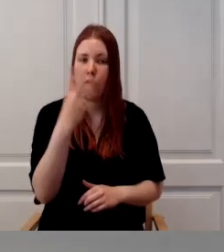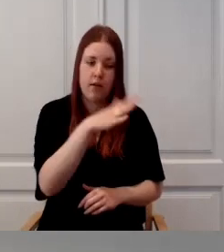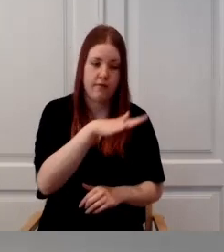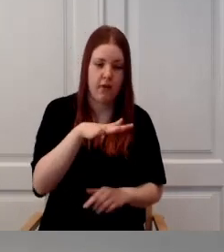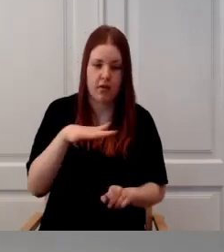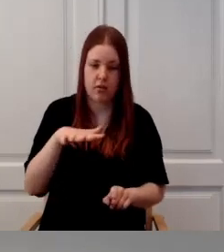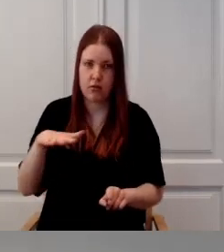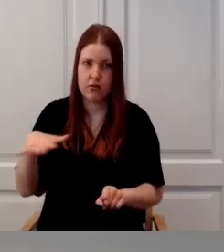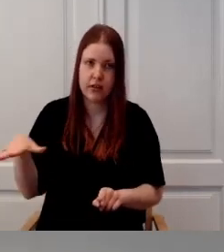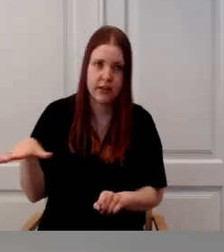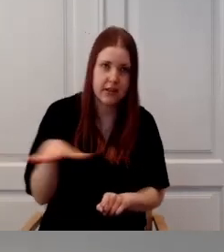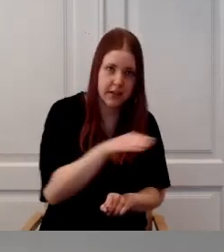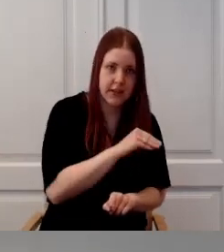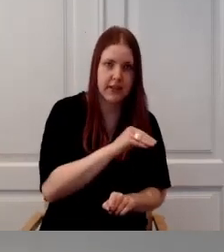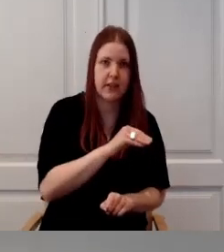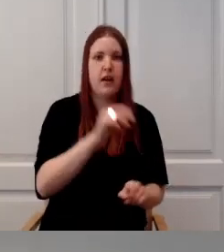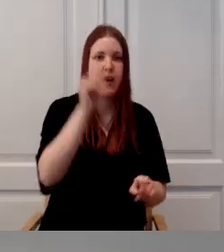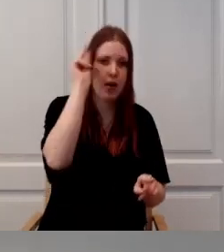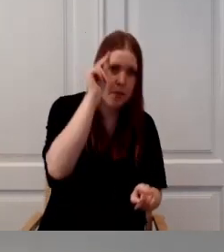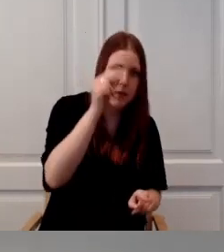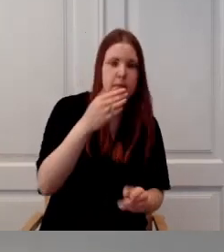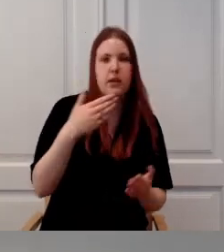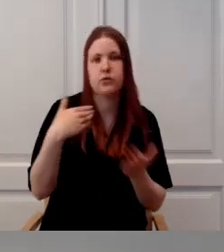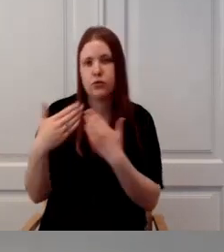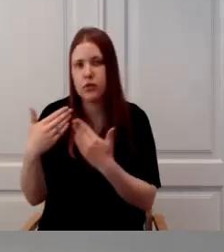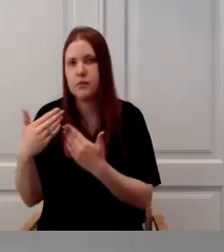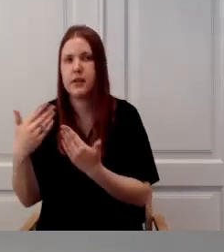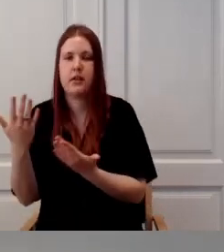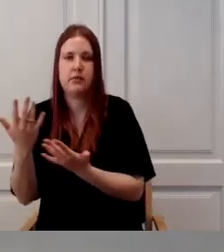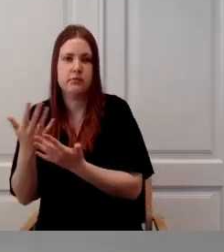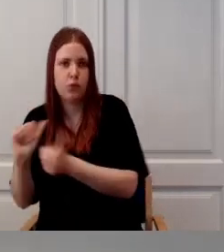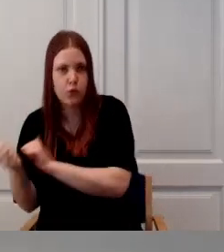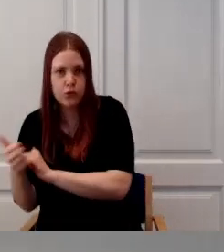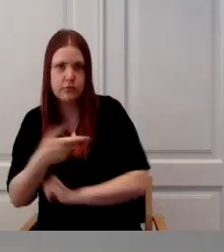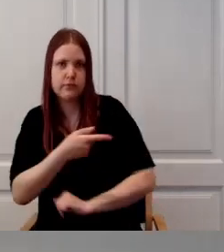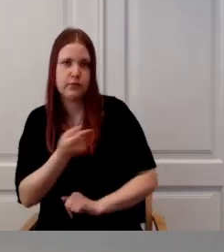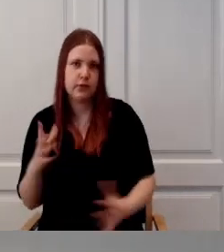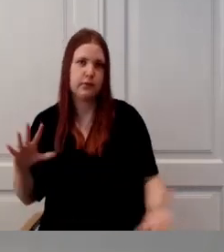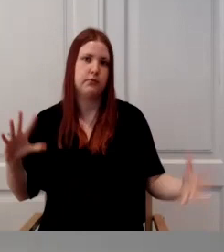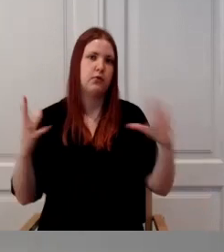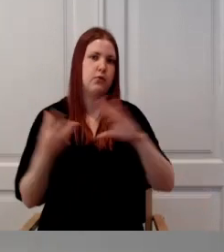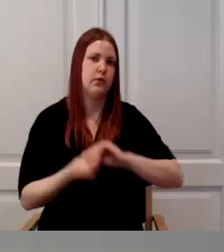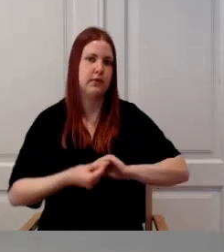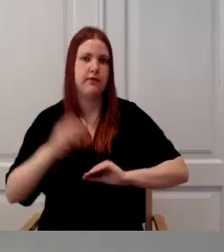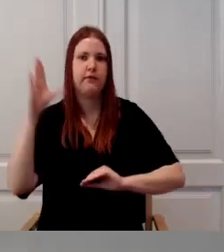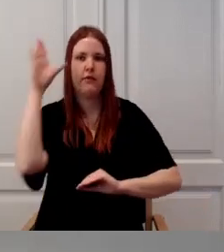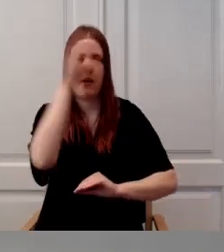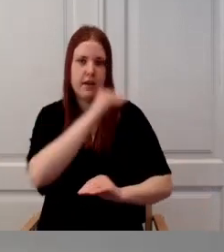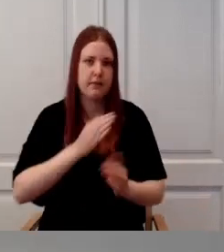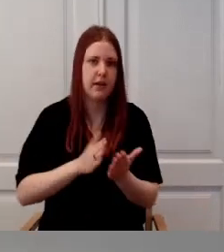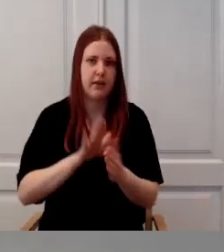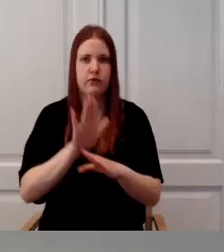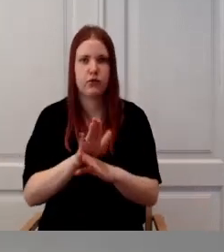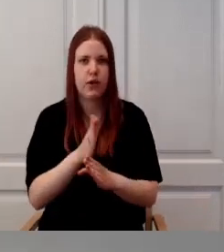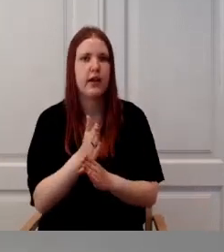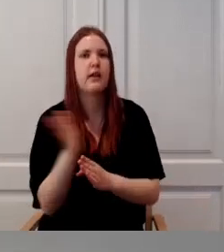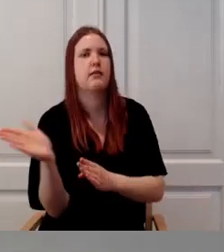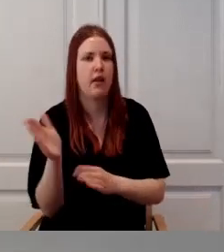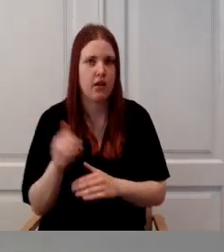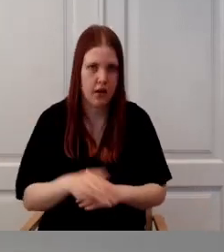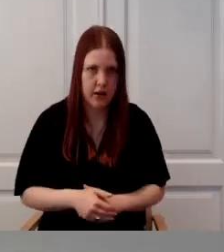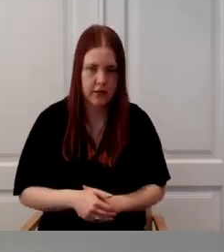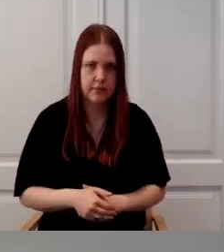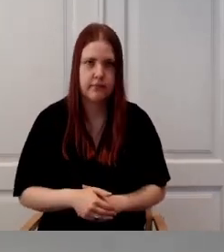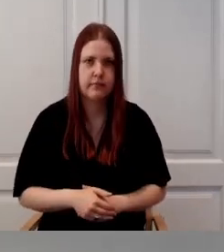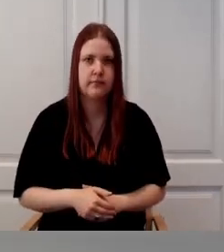õigusakti järgi on vaimse funksiooni kõrvale kalded. Nüüd me oleme aru saanud, tegelikult praktikus on vajalik ikkagi hinnata ära seda ka